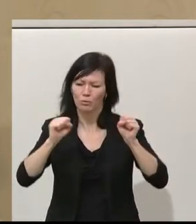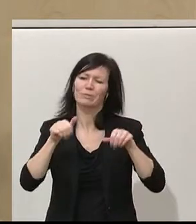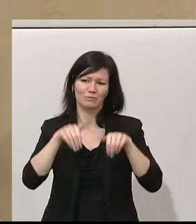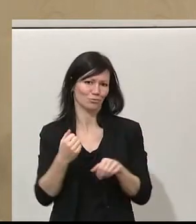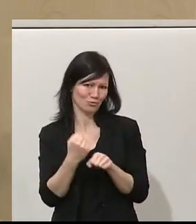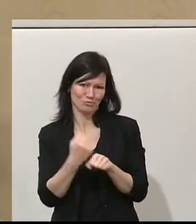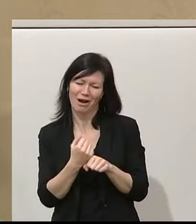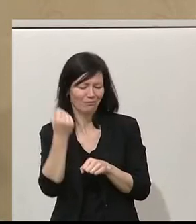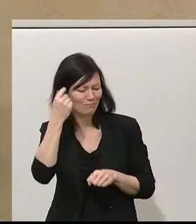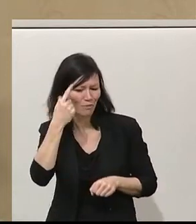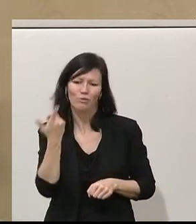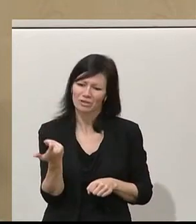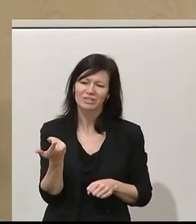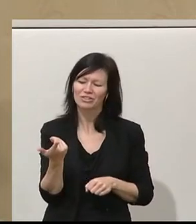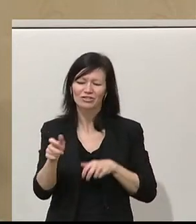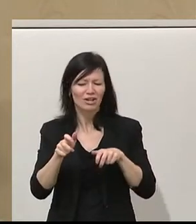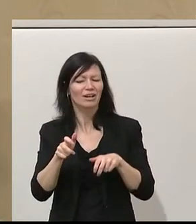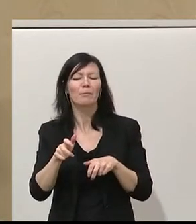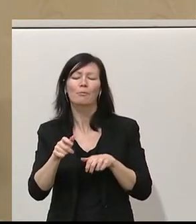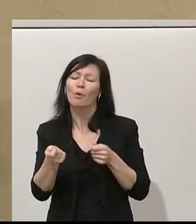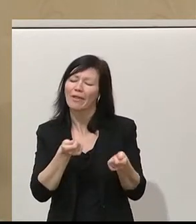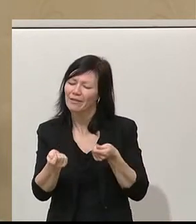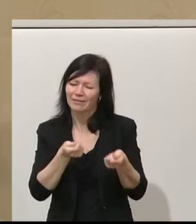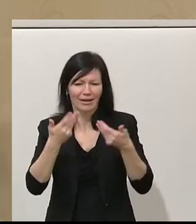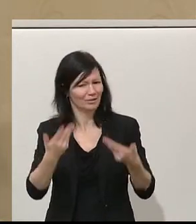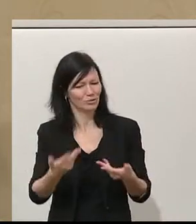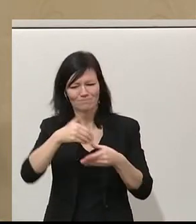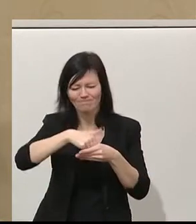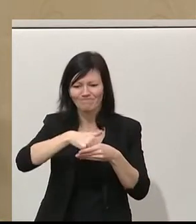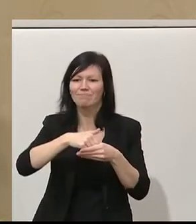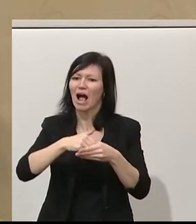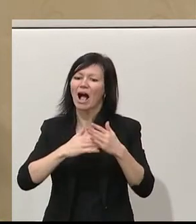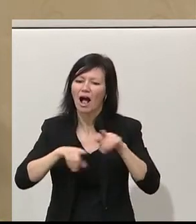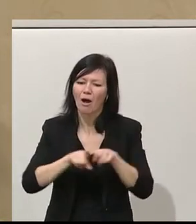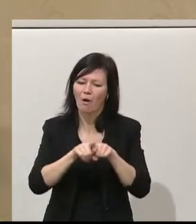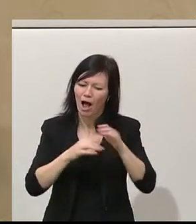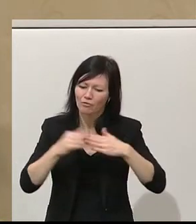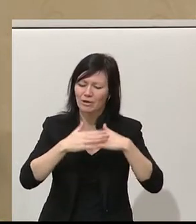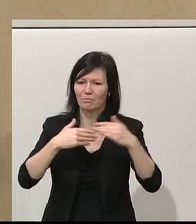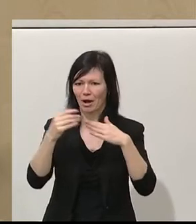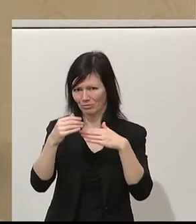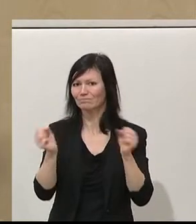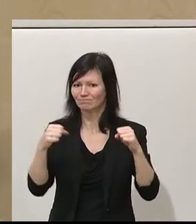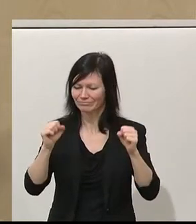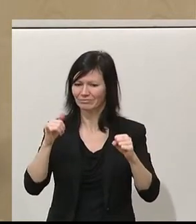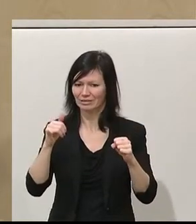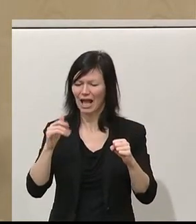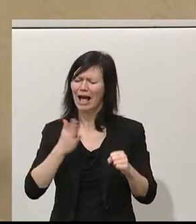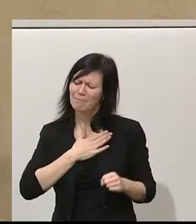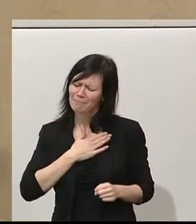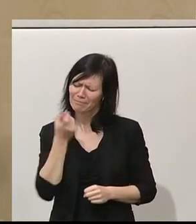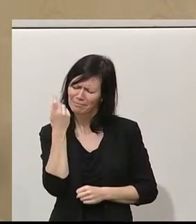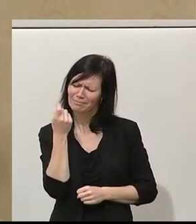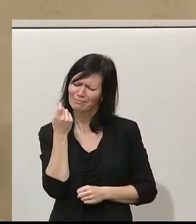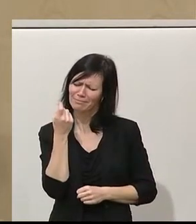muss und der Kompromiss ist ein wesentlicher Bestandteil der Politik. Die Frage ist, warum man plötzlich diametral andere, komplett